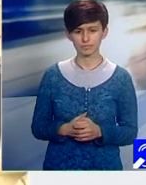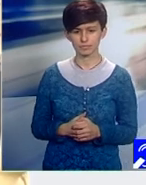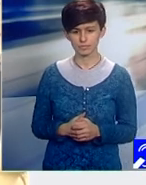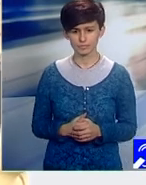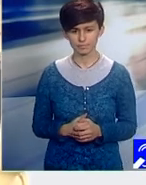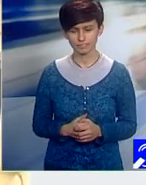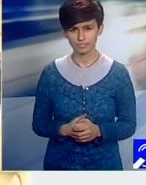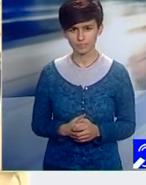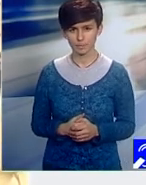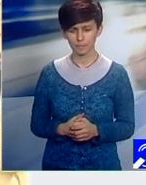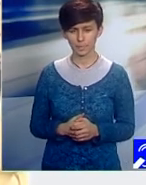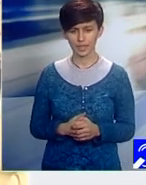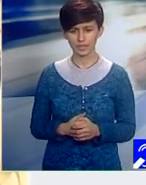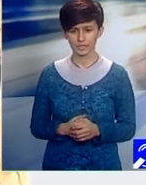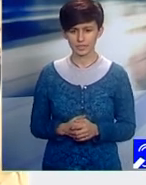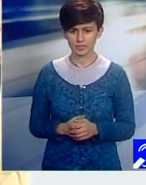vizibilă publică.